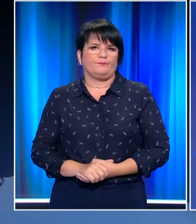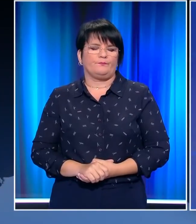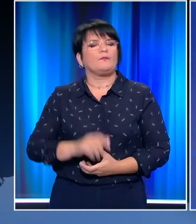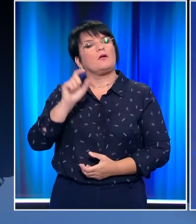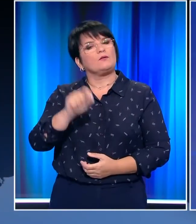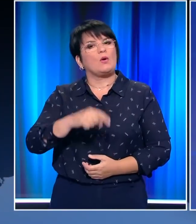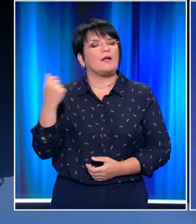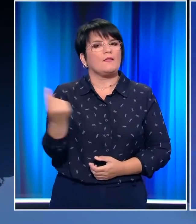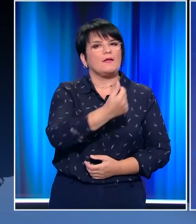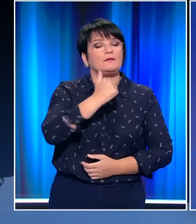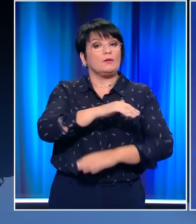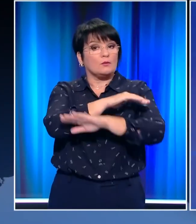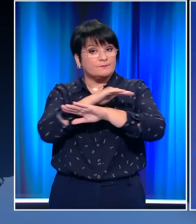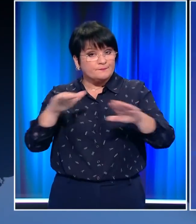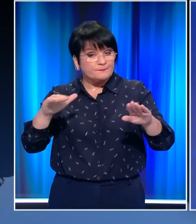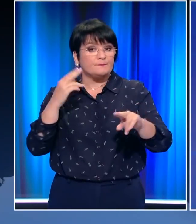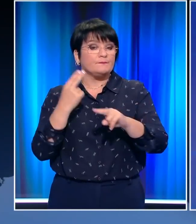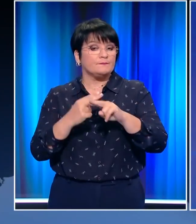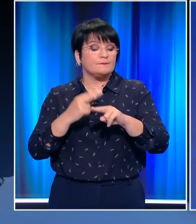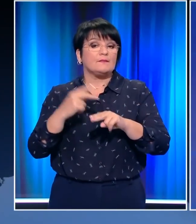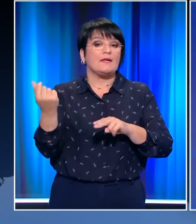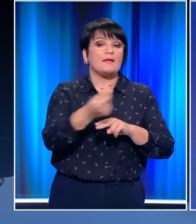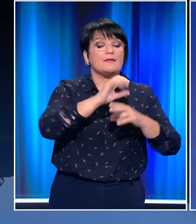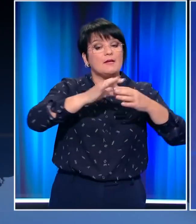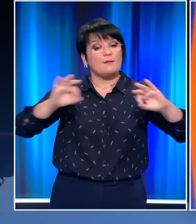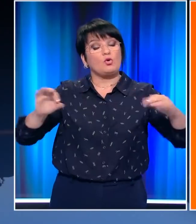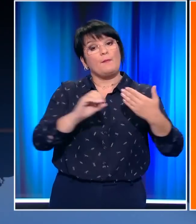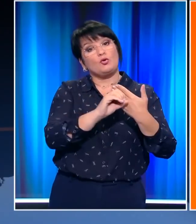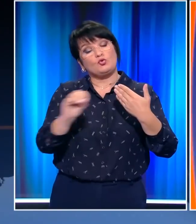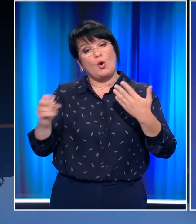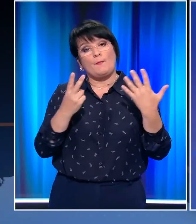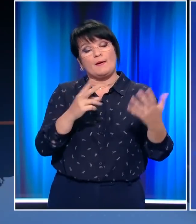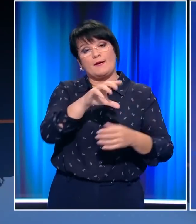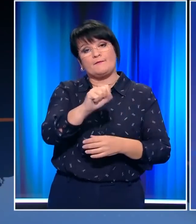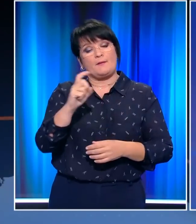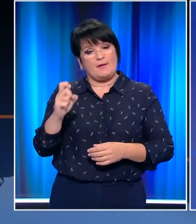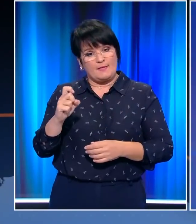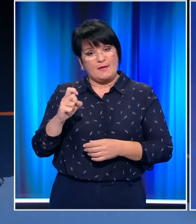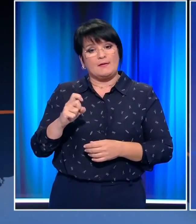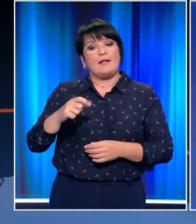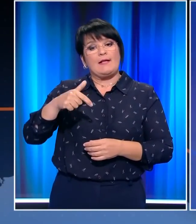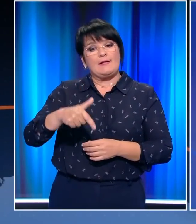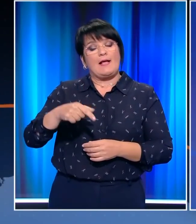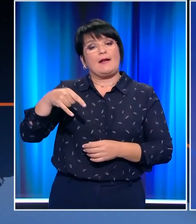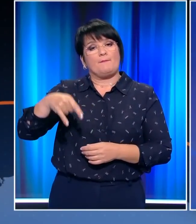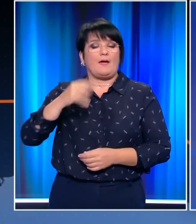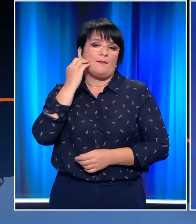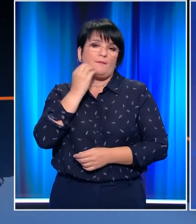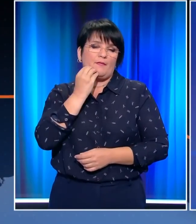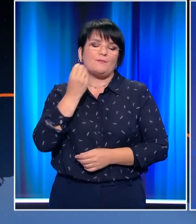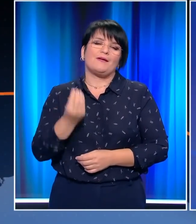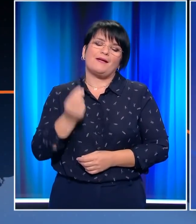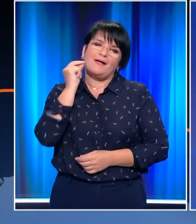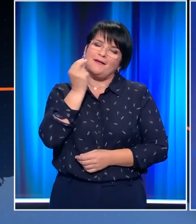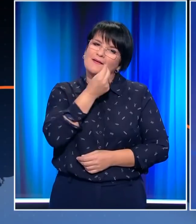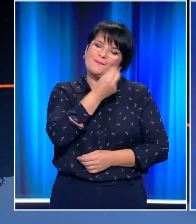Και στο σημείο αυτό το δελτίο μας ολοκληρώθηκε όλη η επικαιρότητα αναλυτικά στο κεντρικό δελτίο ειδήσεων του Open στις 7 παρα 10 με τον Γιάννη